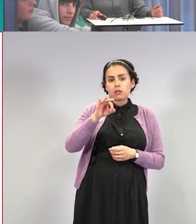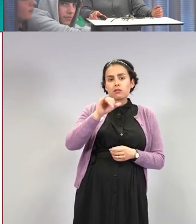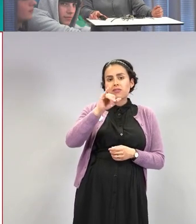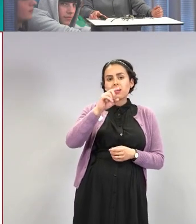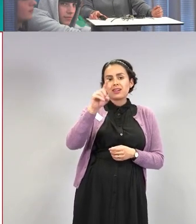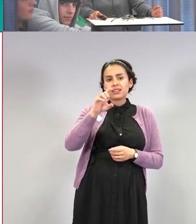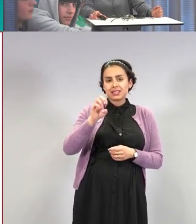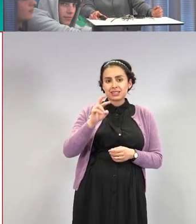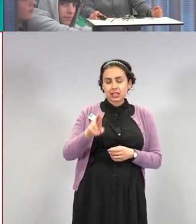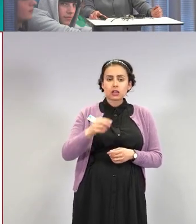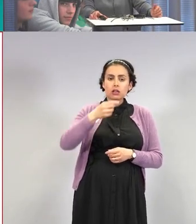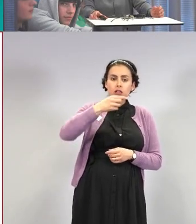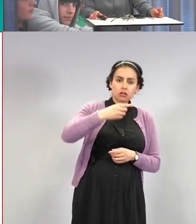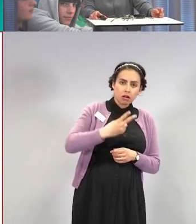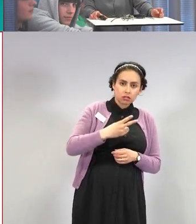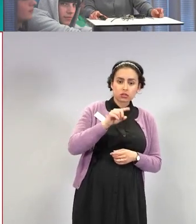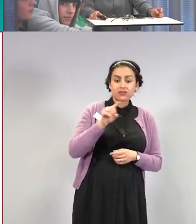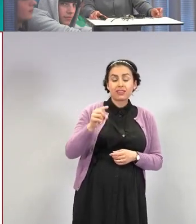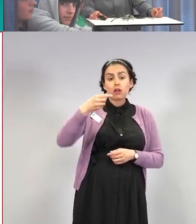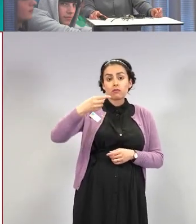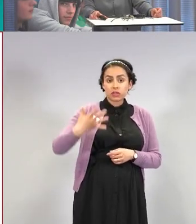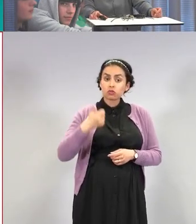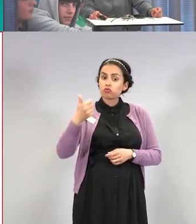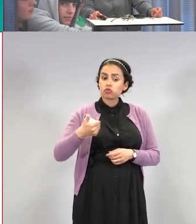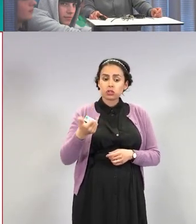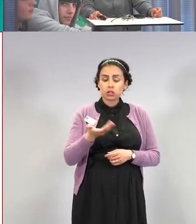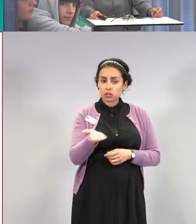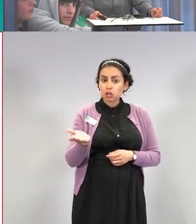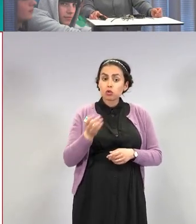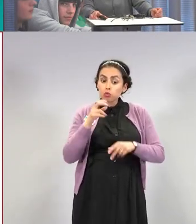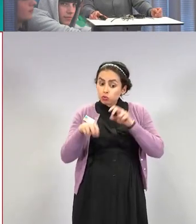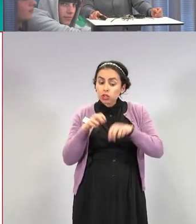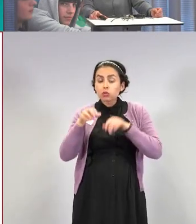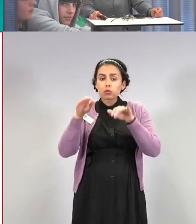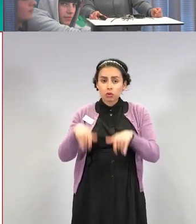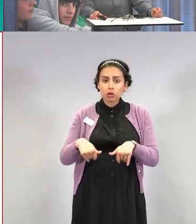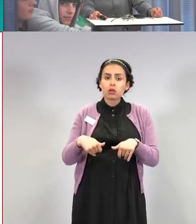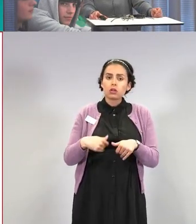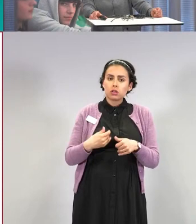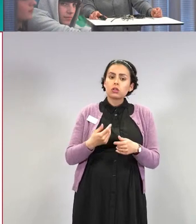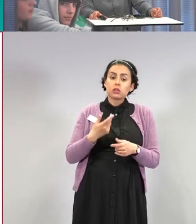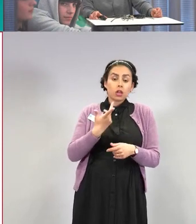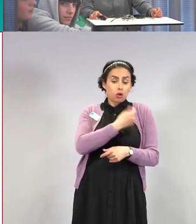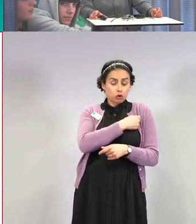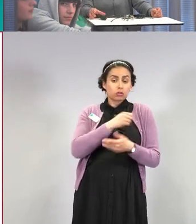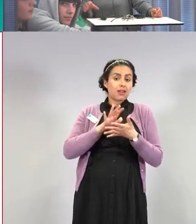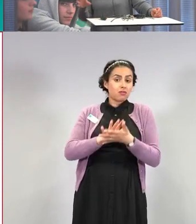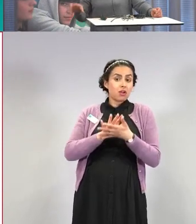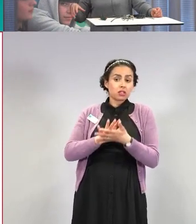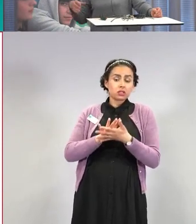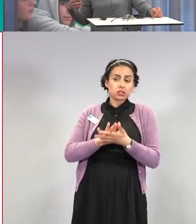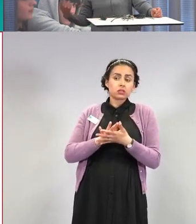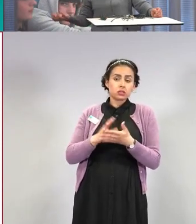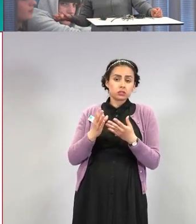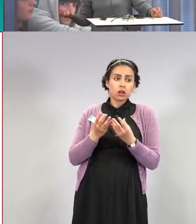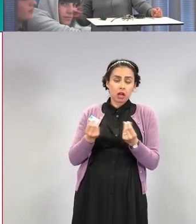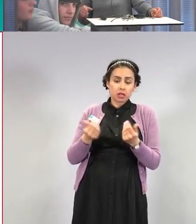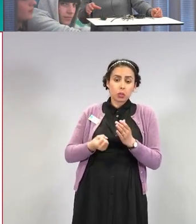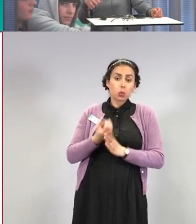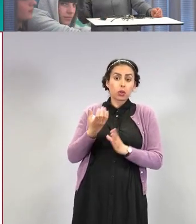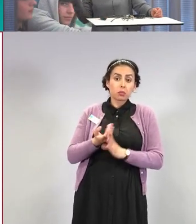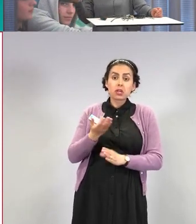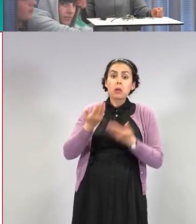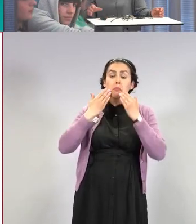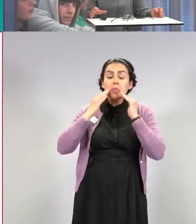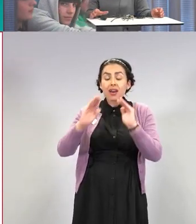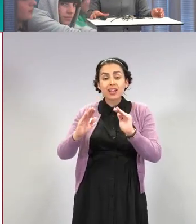-vuotiailla, ja itse asiassa heillä se rokotevaste, vastaanneiden tuotanto oli parempi kuin tätä hiukan vanhemmilla